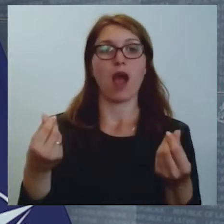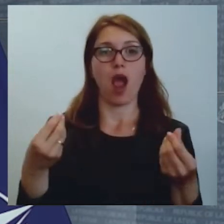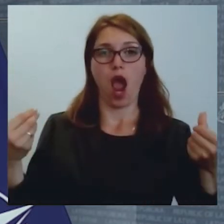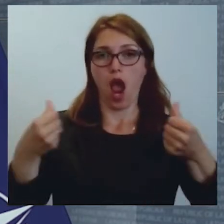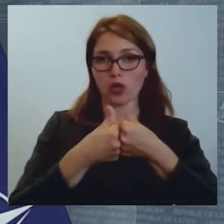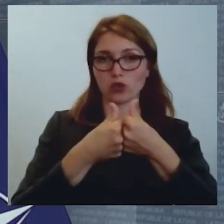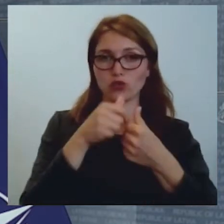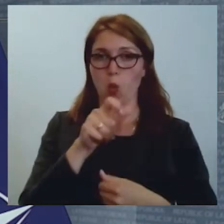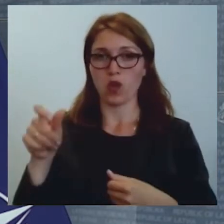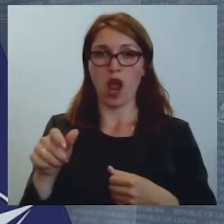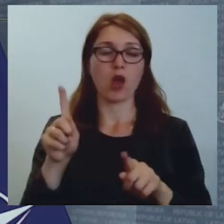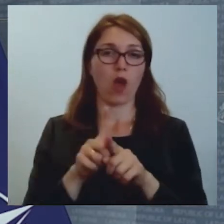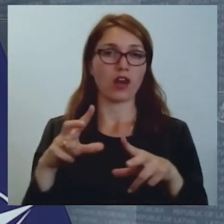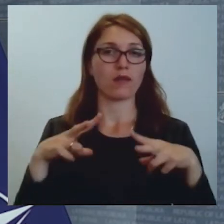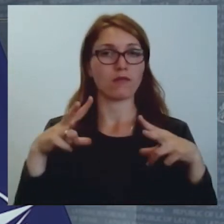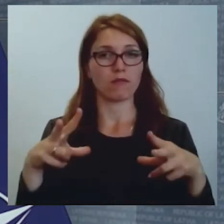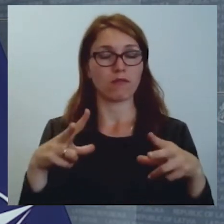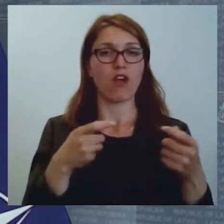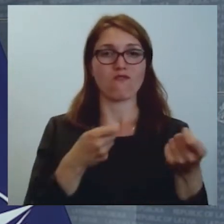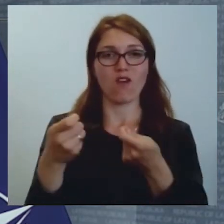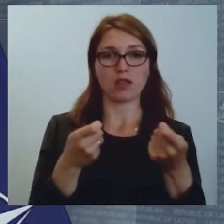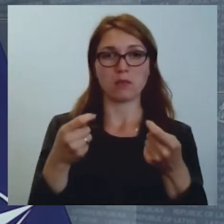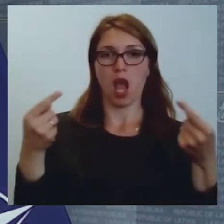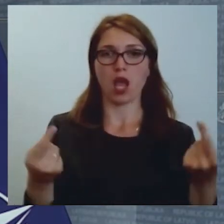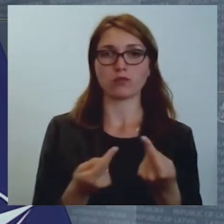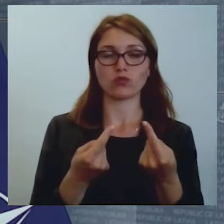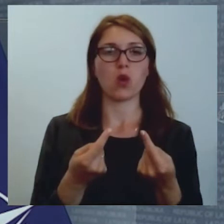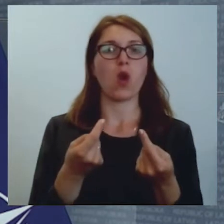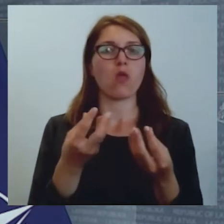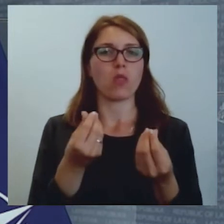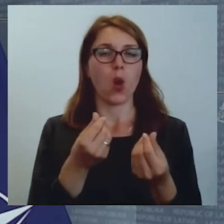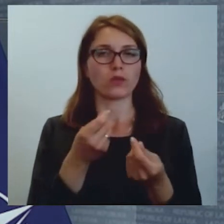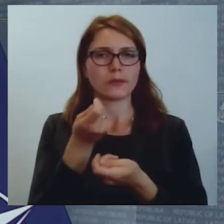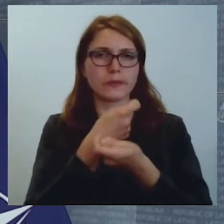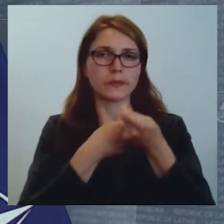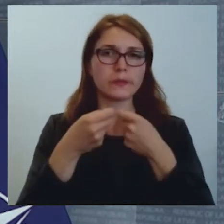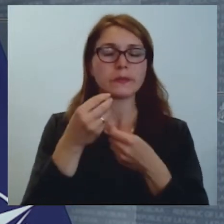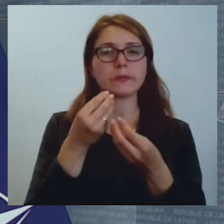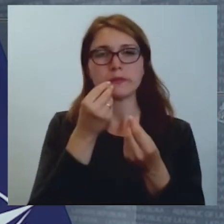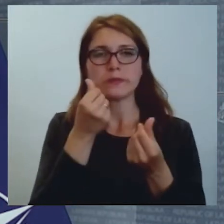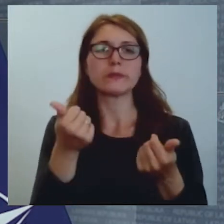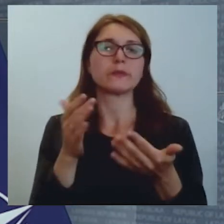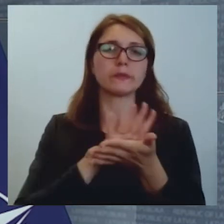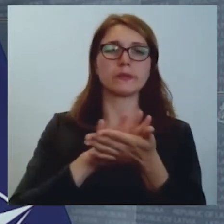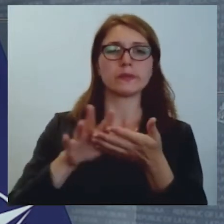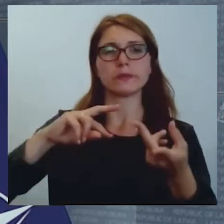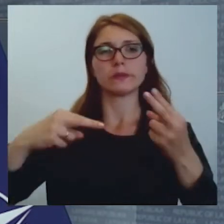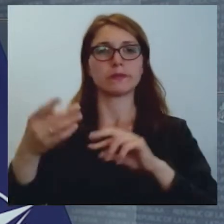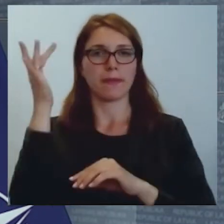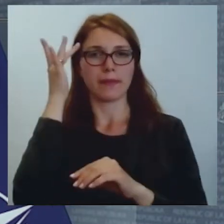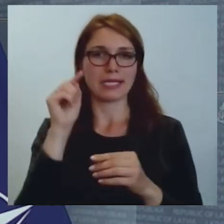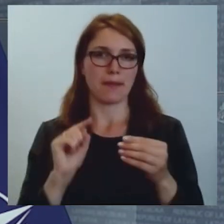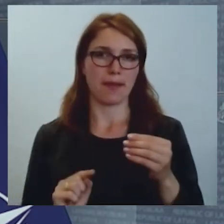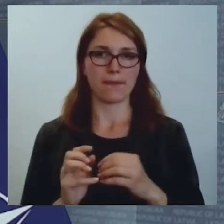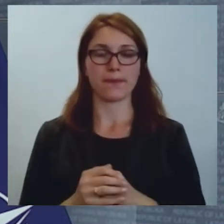vadības atbilstību šiem naudas atmazgāšanas principiem. Vienlaikus